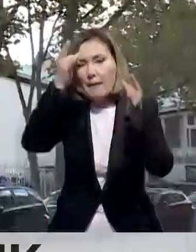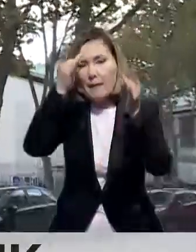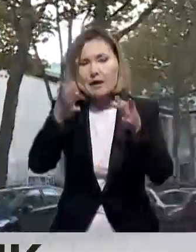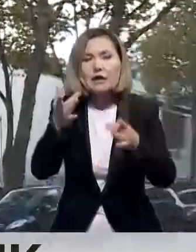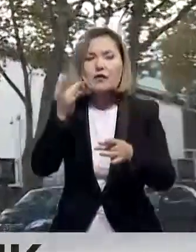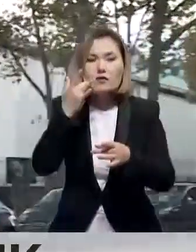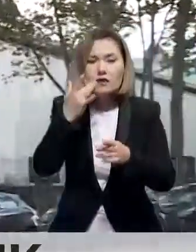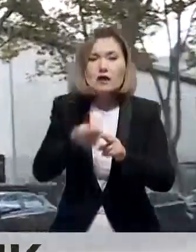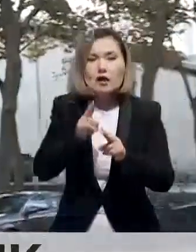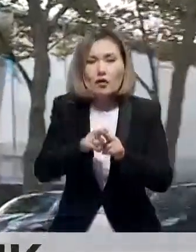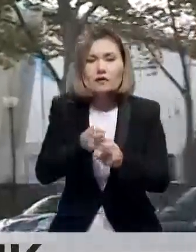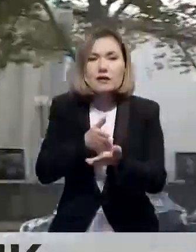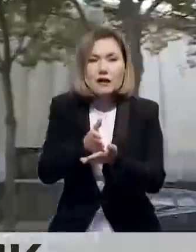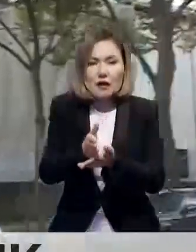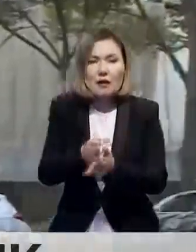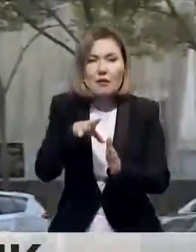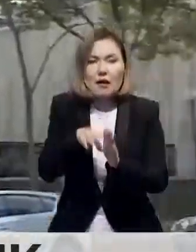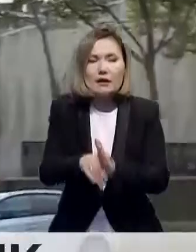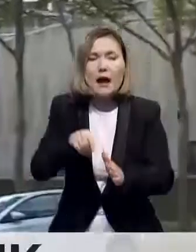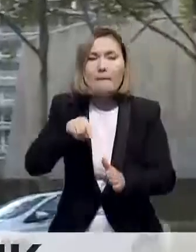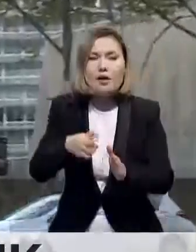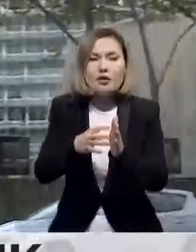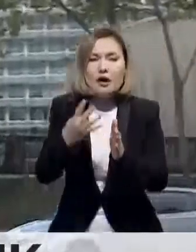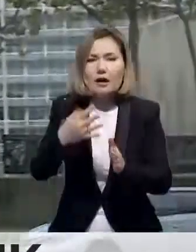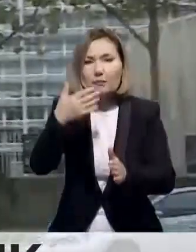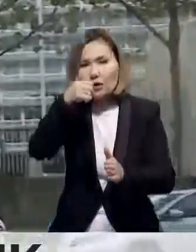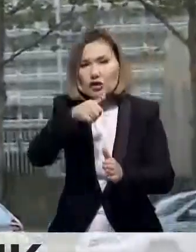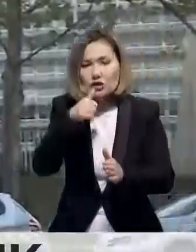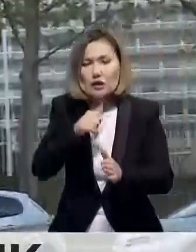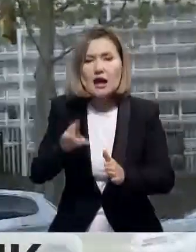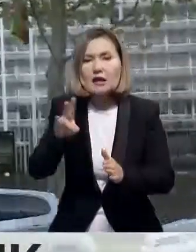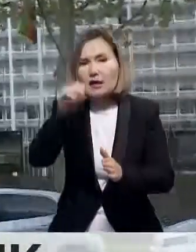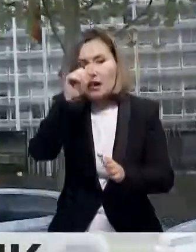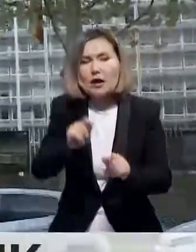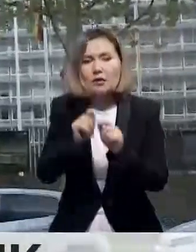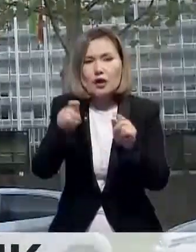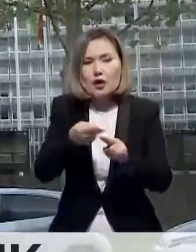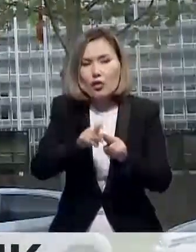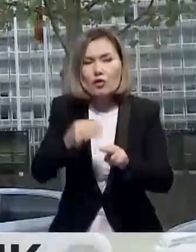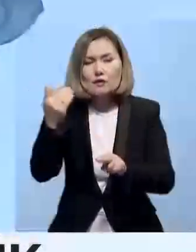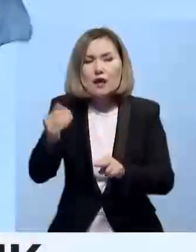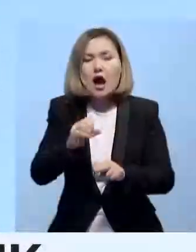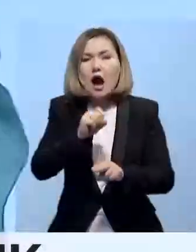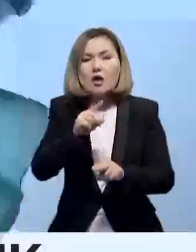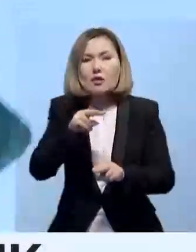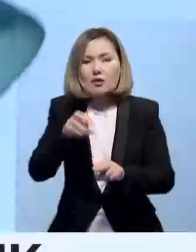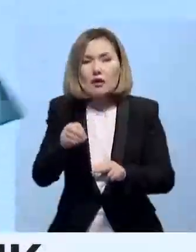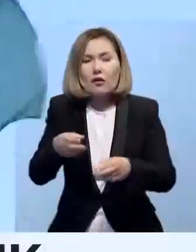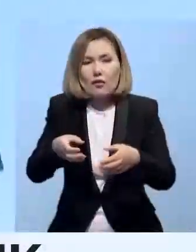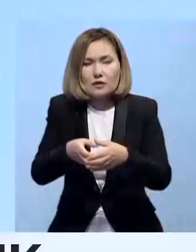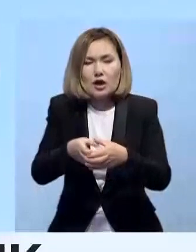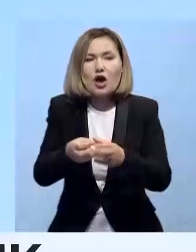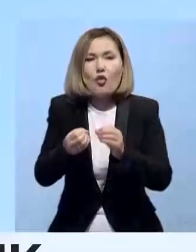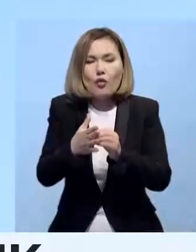мәселесімен айналысатын құрылымы 1945 жылдың қарашасында құрылды. Одри Азуле осы ұйымның 11-ші бас директорі.